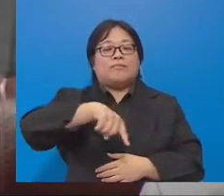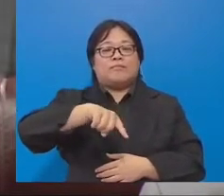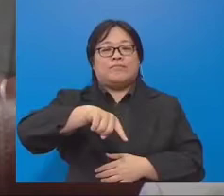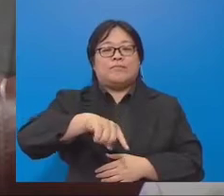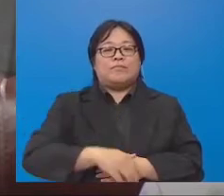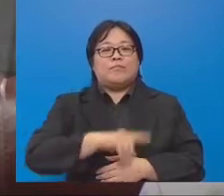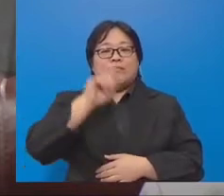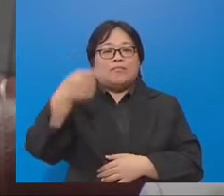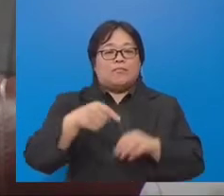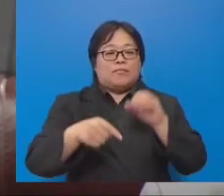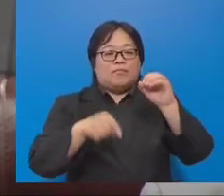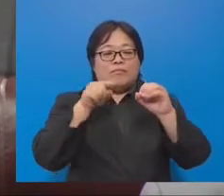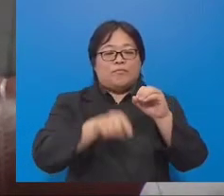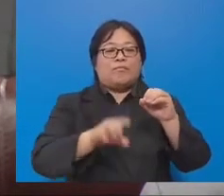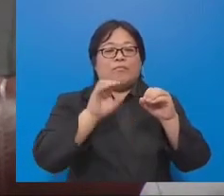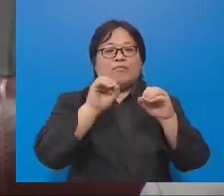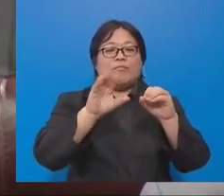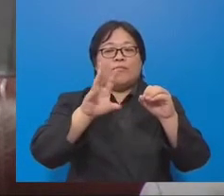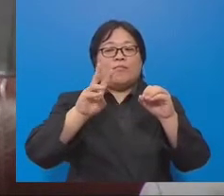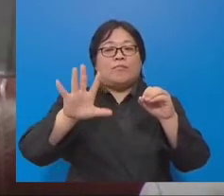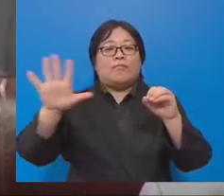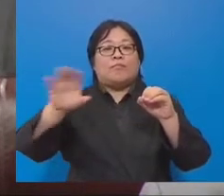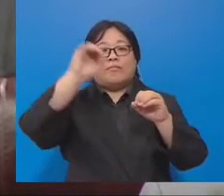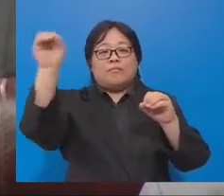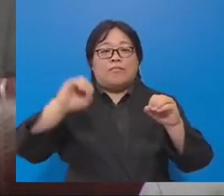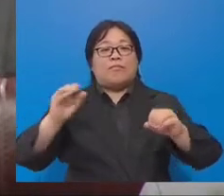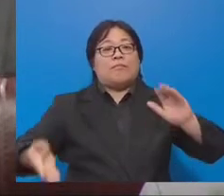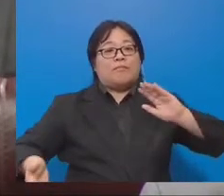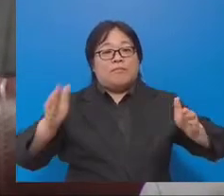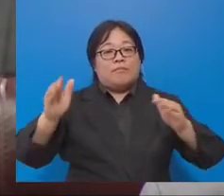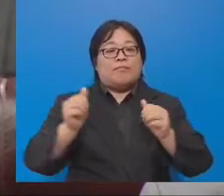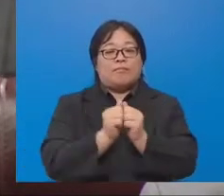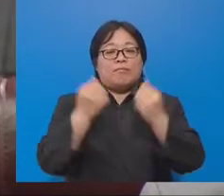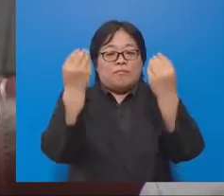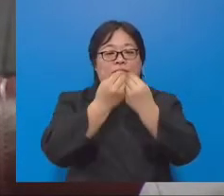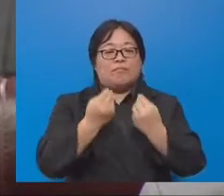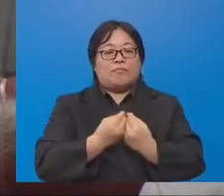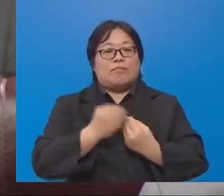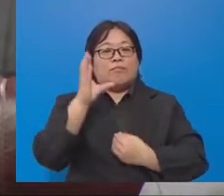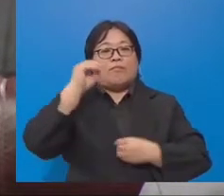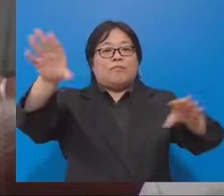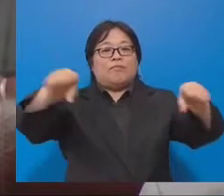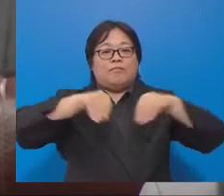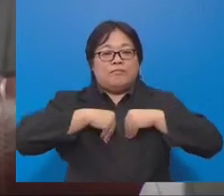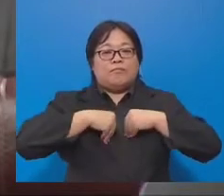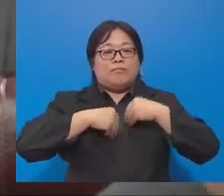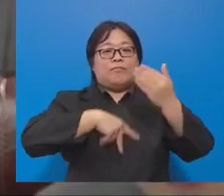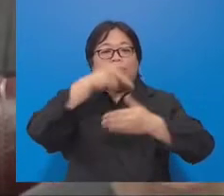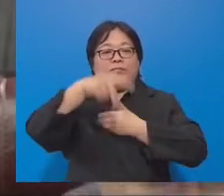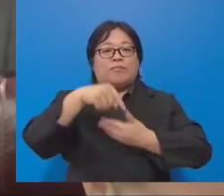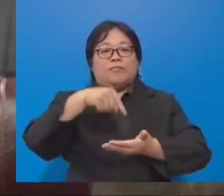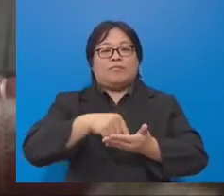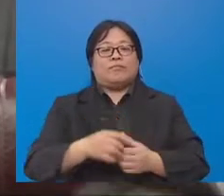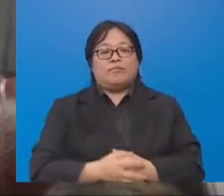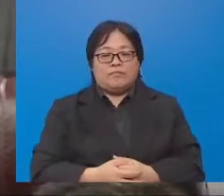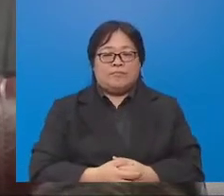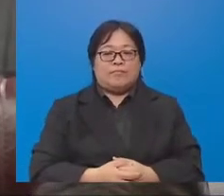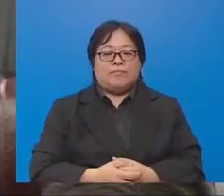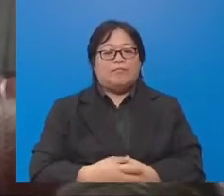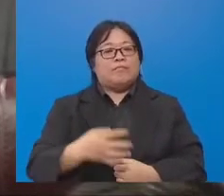0.065% berbanding dengan jumlah majikan yang telah menerima bantuan program subsidi upah.